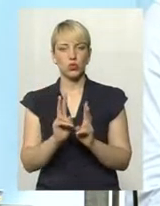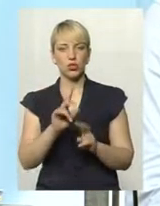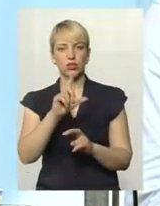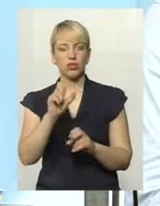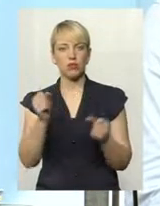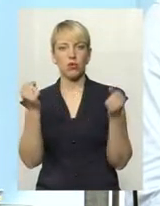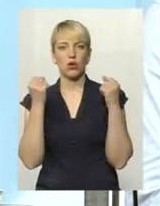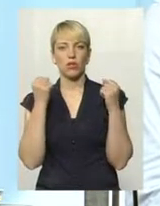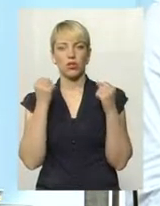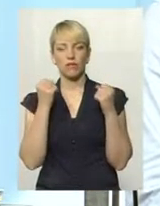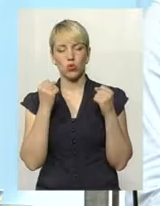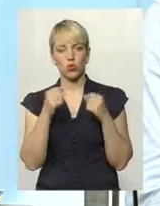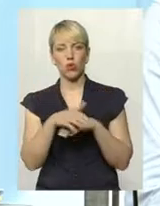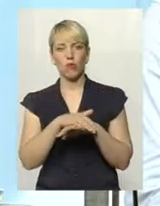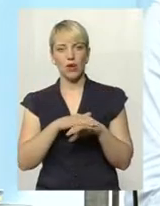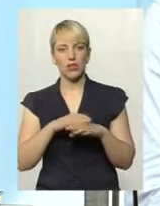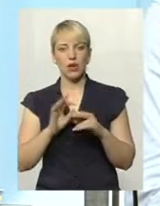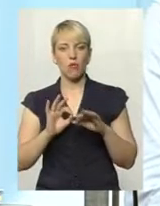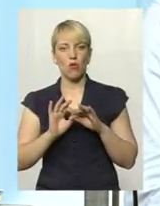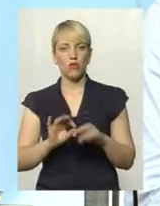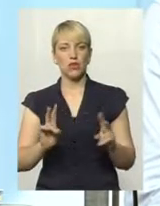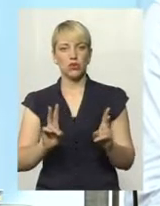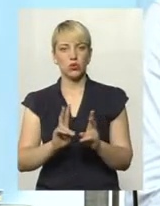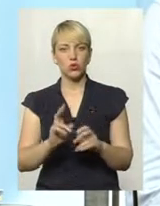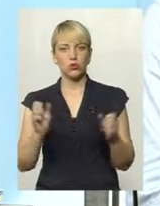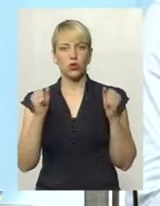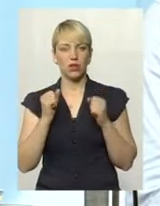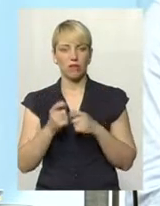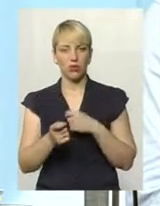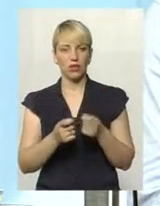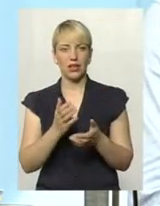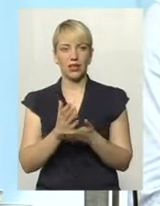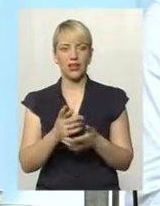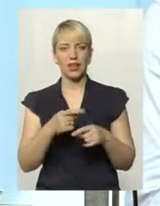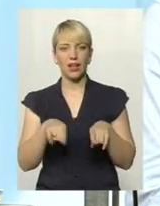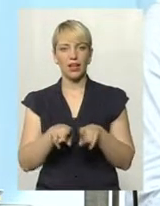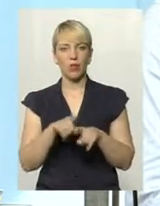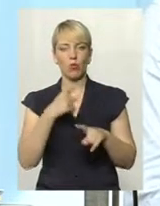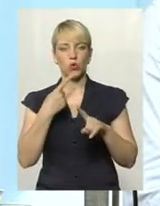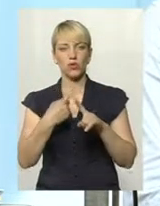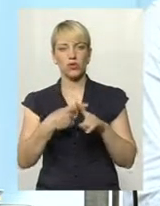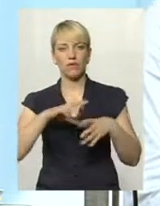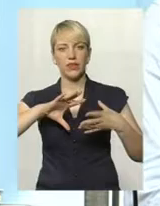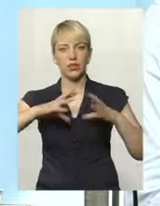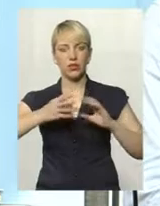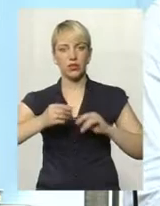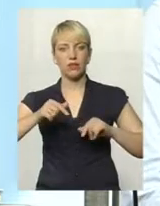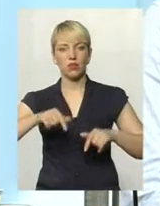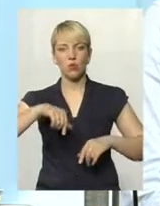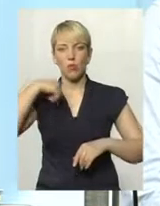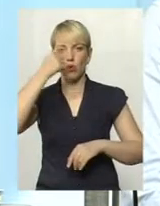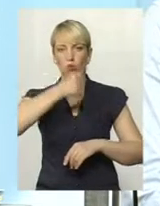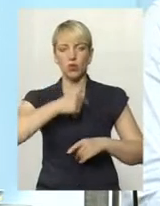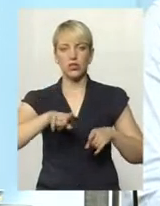провели зустріч з владою. І я думаю, що є такі позитивні результати. В цьому році також ми по